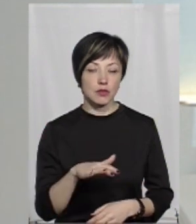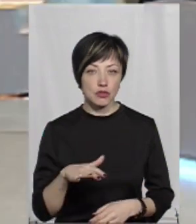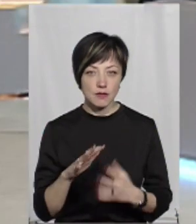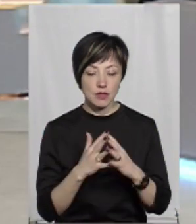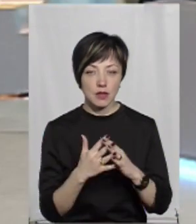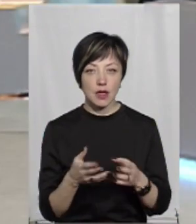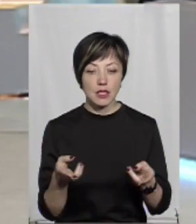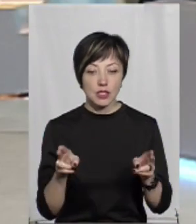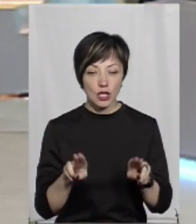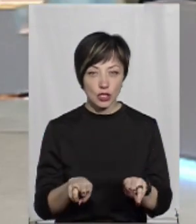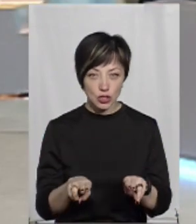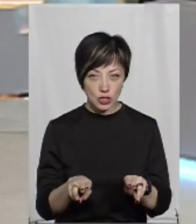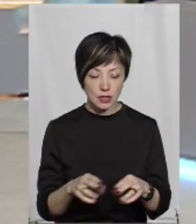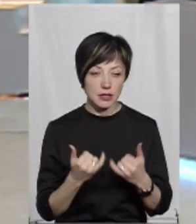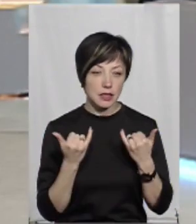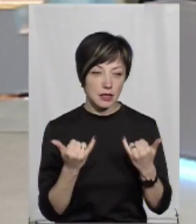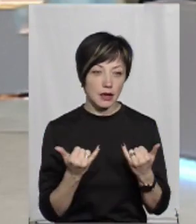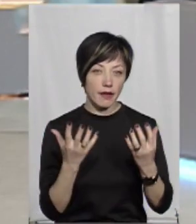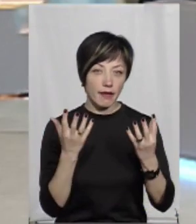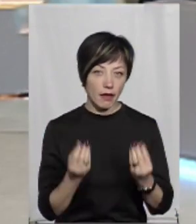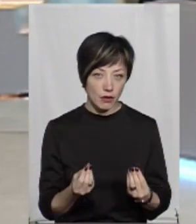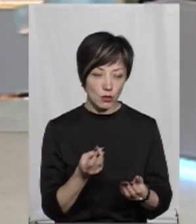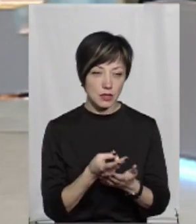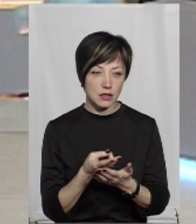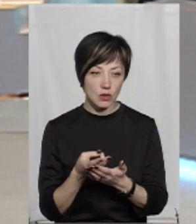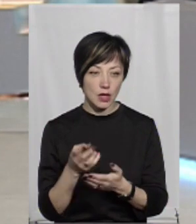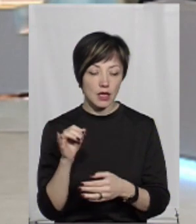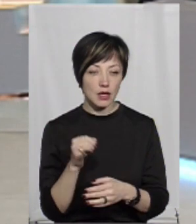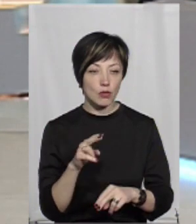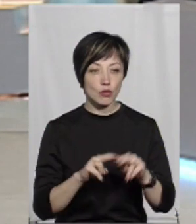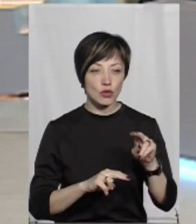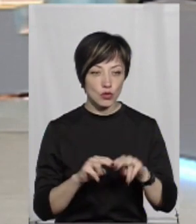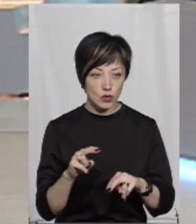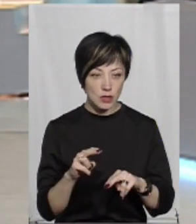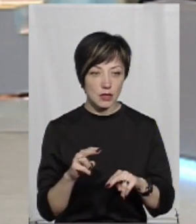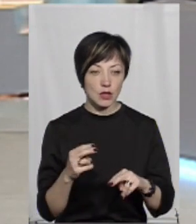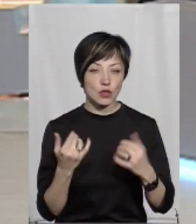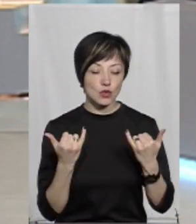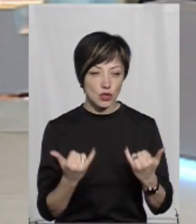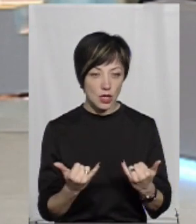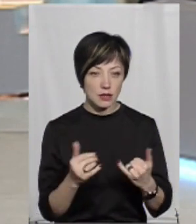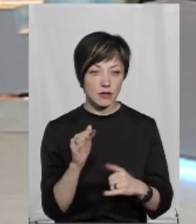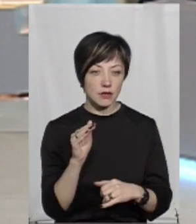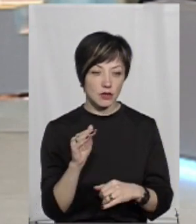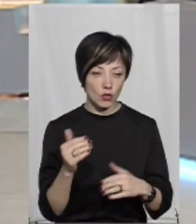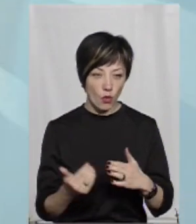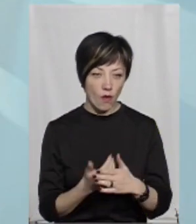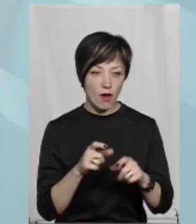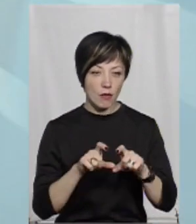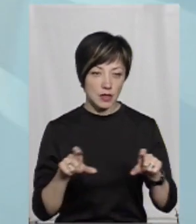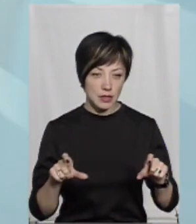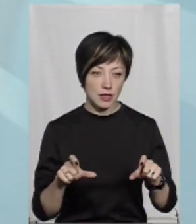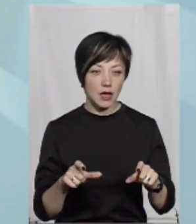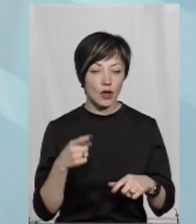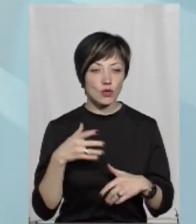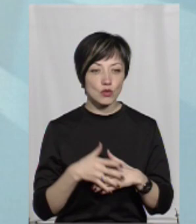залишиться для денного стаціонару. І ще побудується вже сучасна нова амбулаторія.